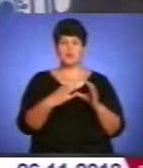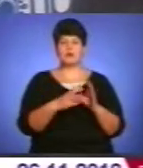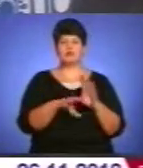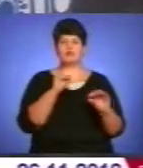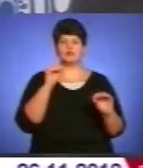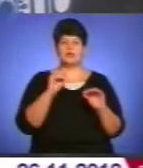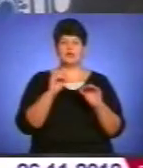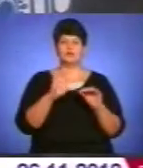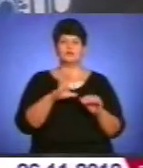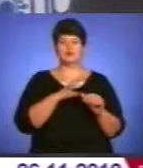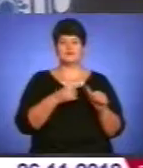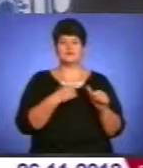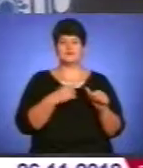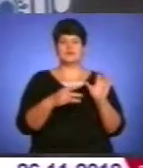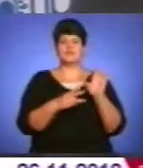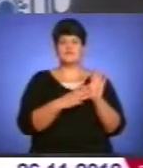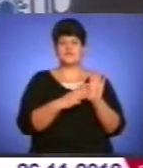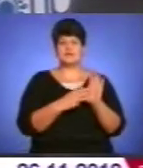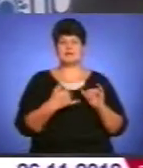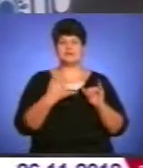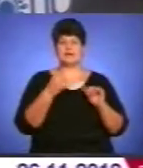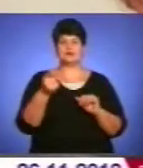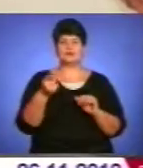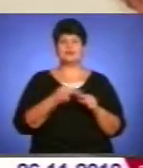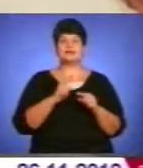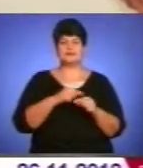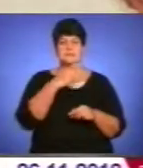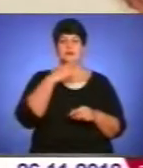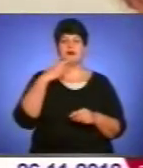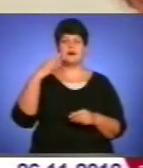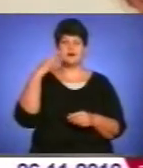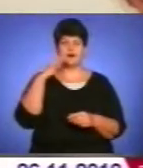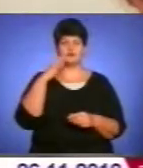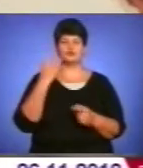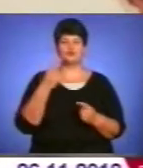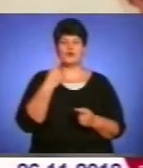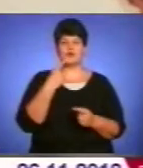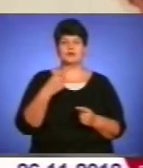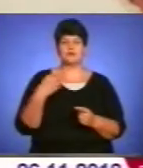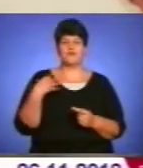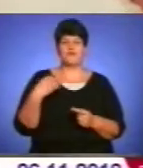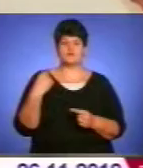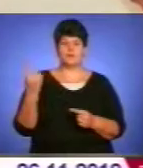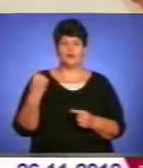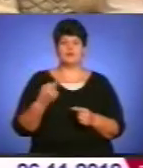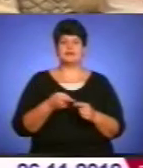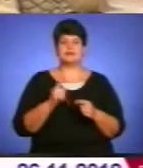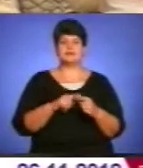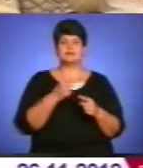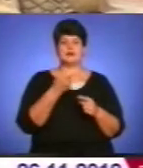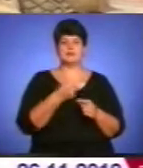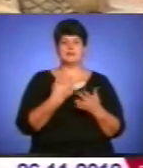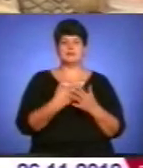як було названо 8, для Тернопілля це багато, хоча якщо говорити про Львівщину, там десь біля